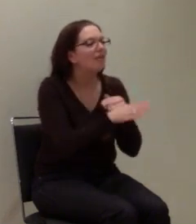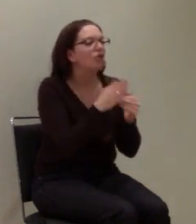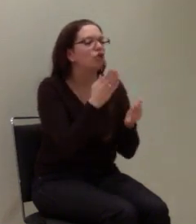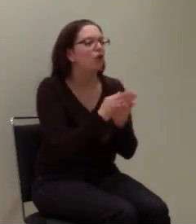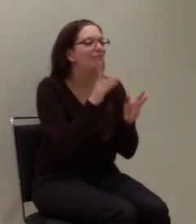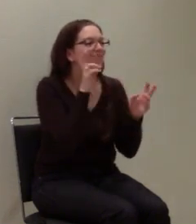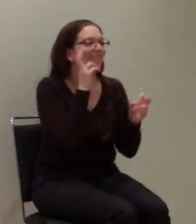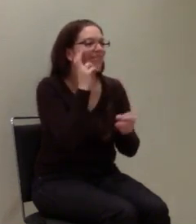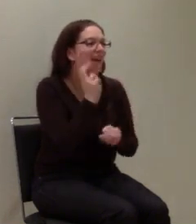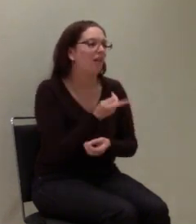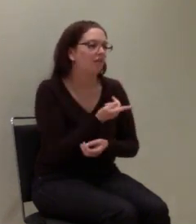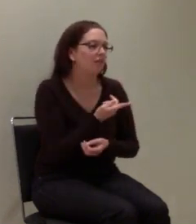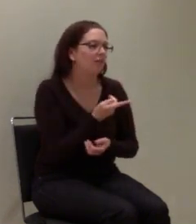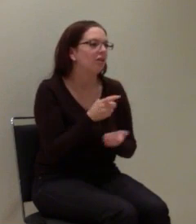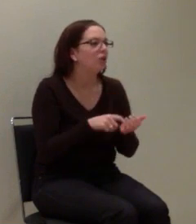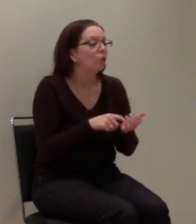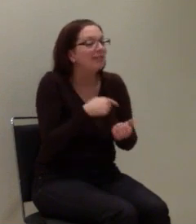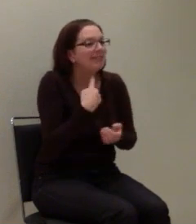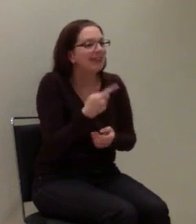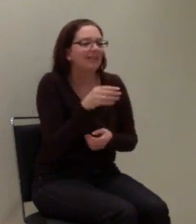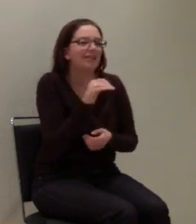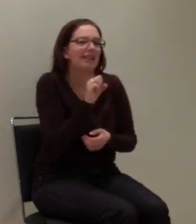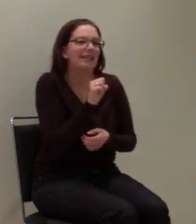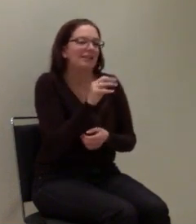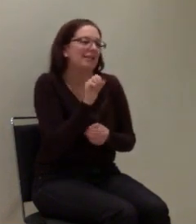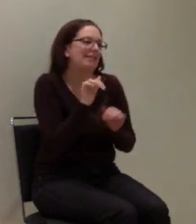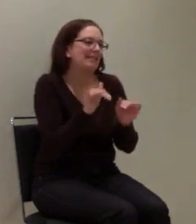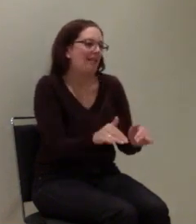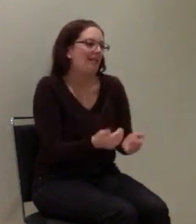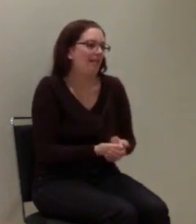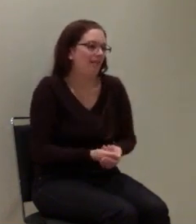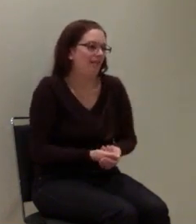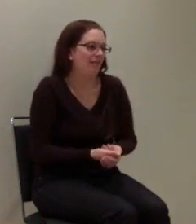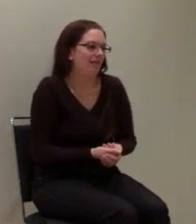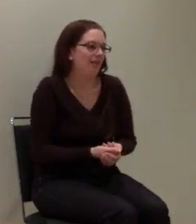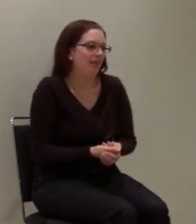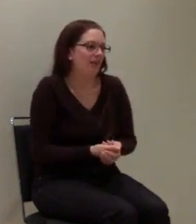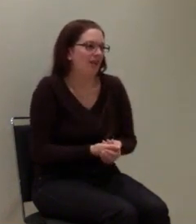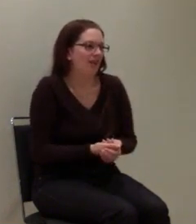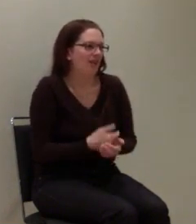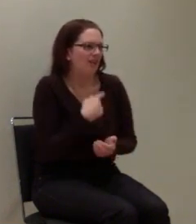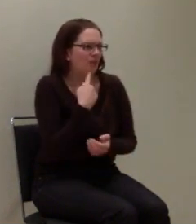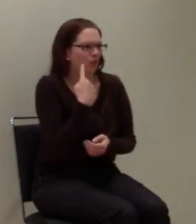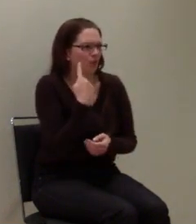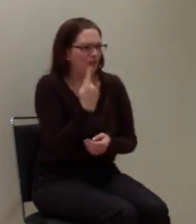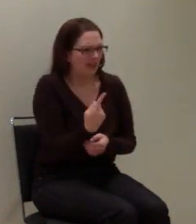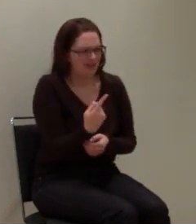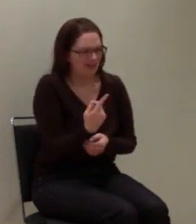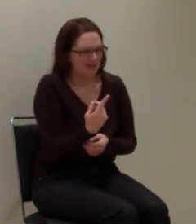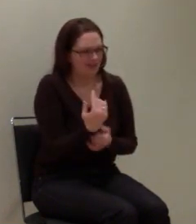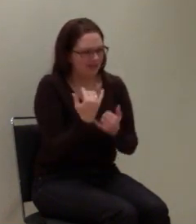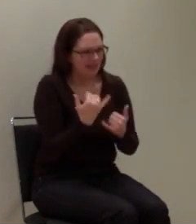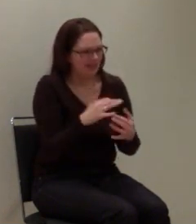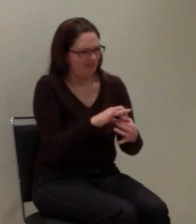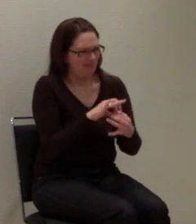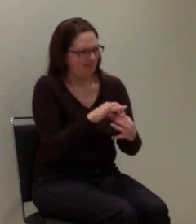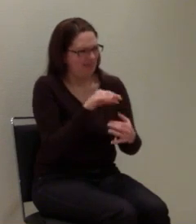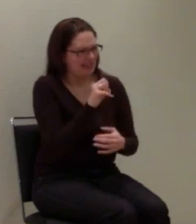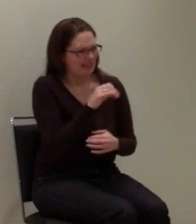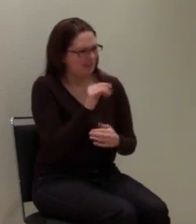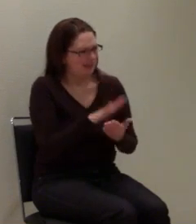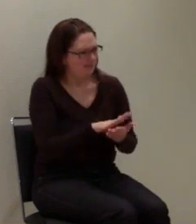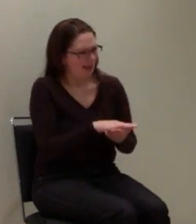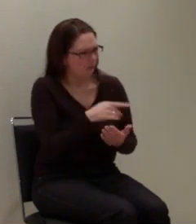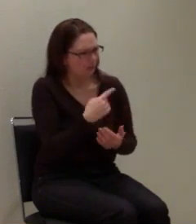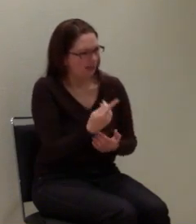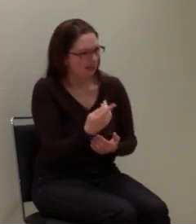gab es dann ja daraufhin, deswegen ist es jetzt die Frage, wie wird dann darauf basiert? Also den Dienst, den die